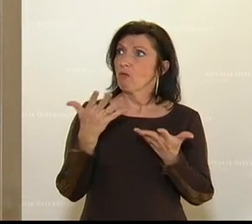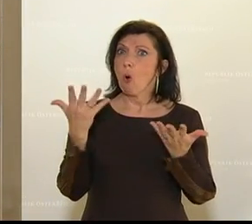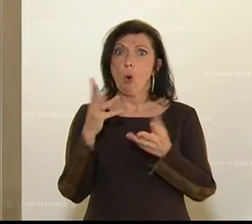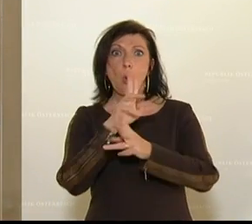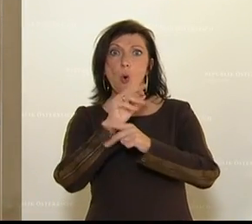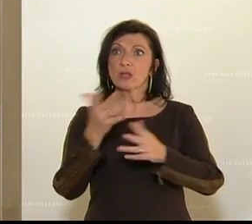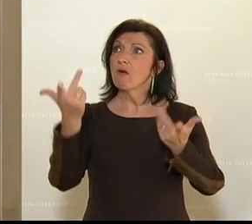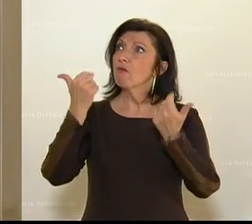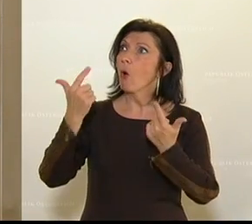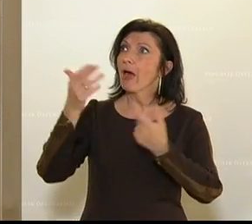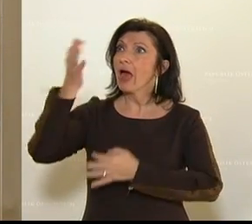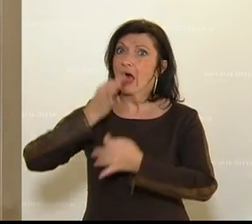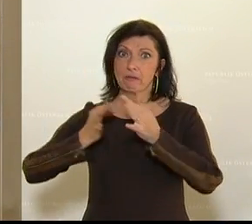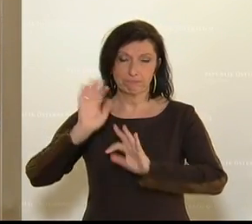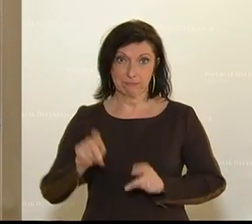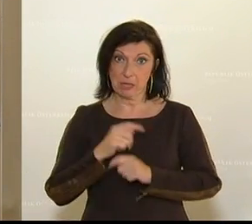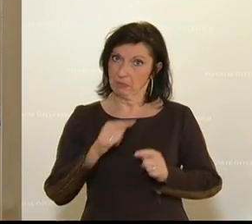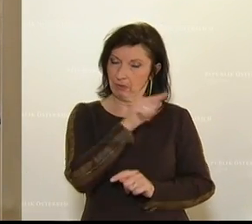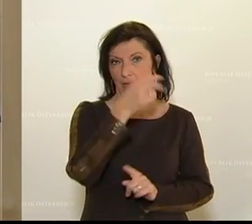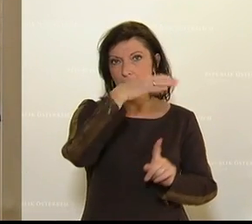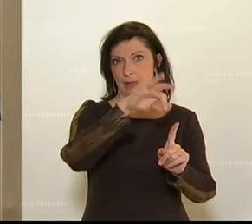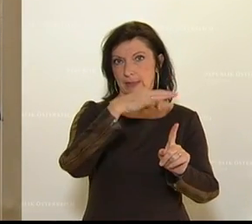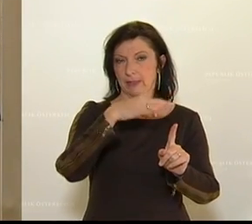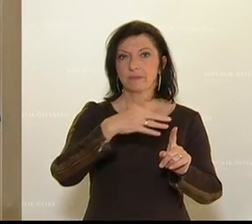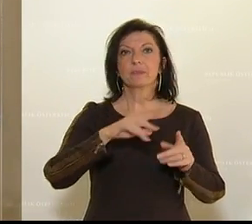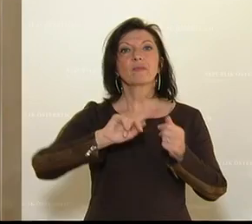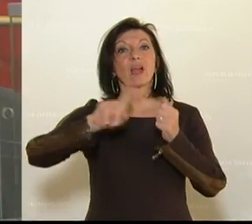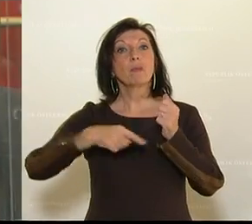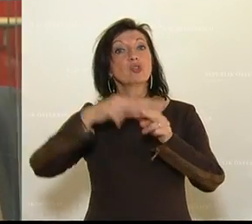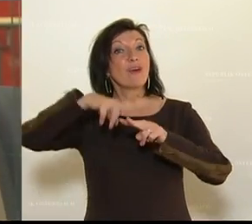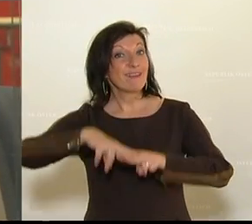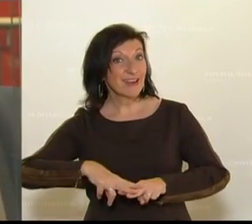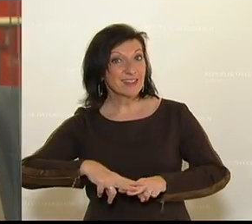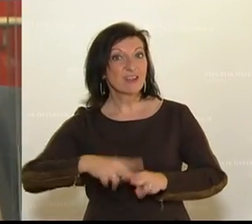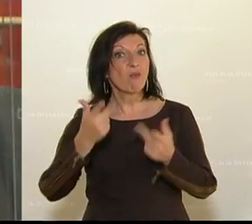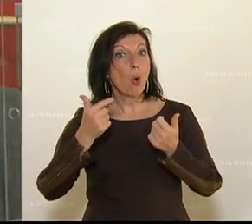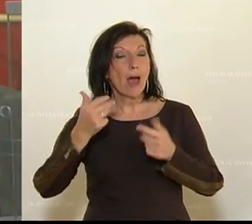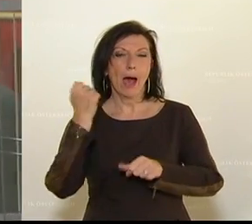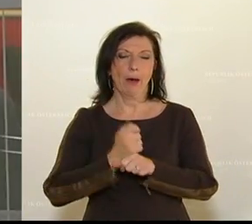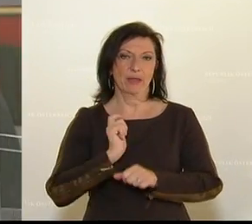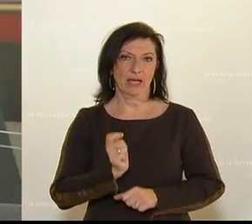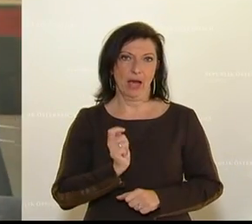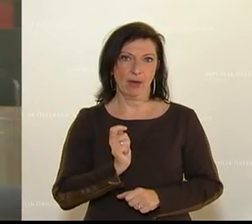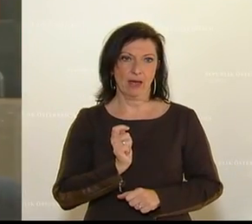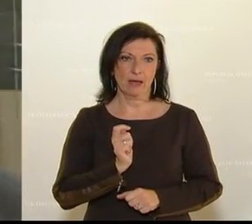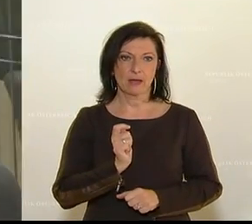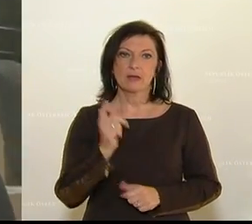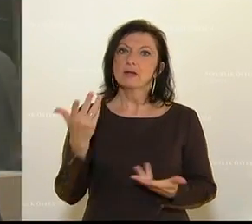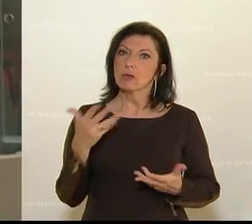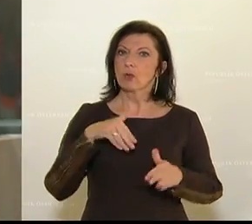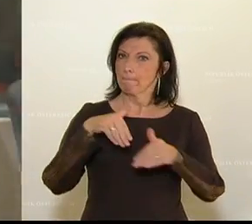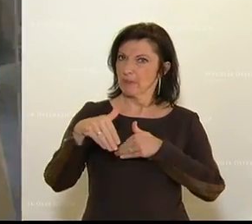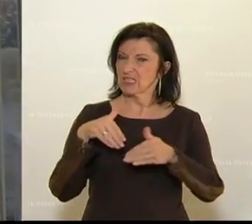beziehen. Den Rest des Budgets des VKI bringt die Arbeiterkammer auf und das zuständige